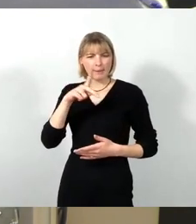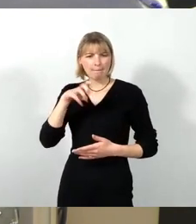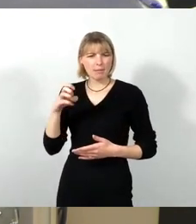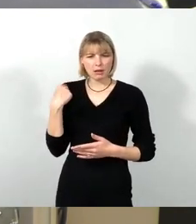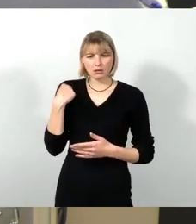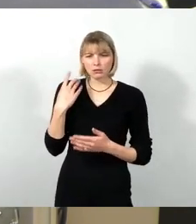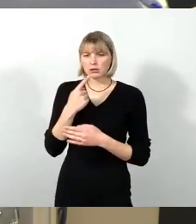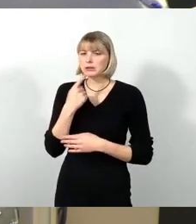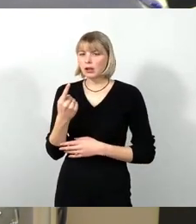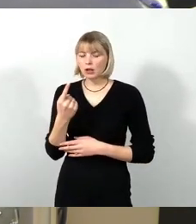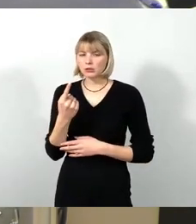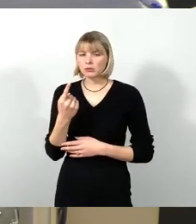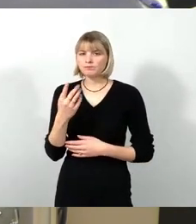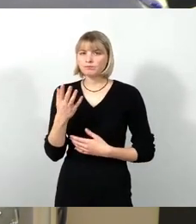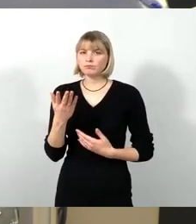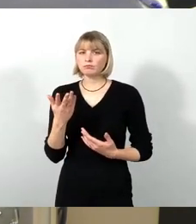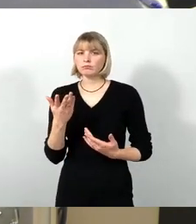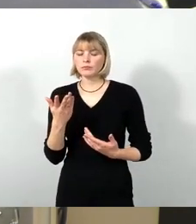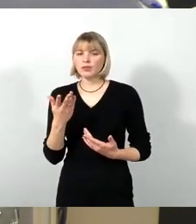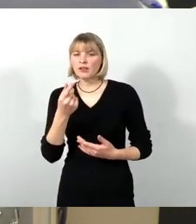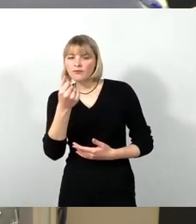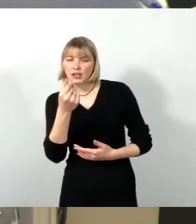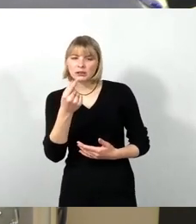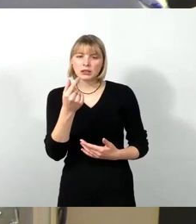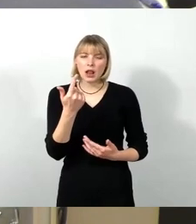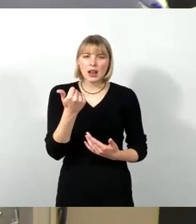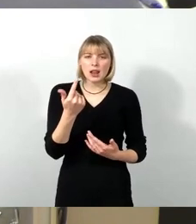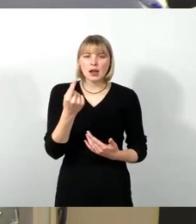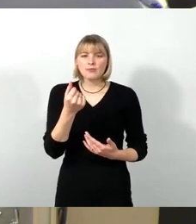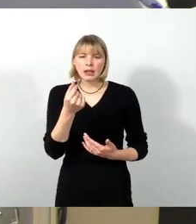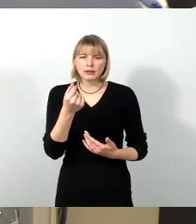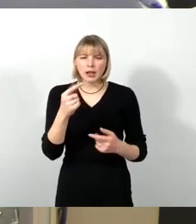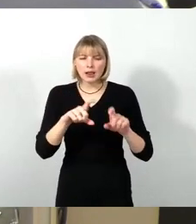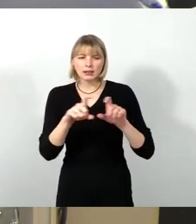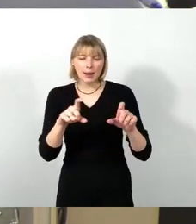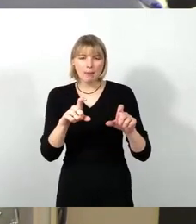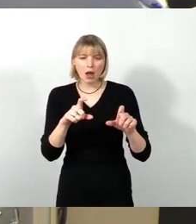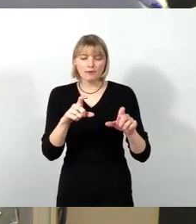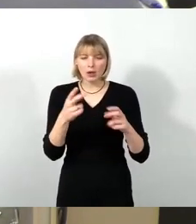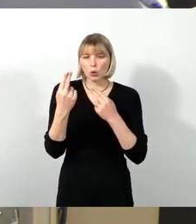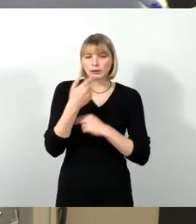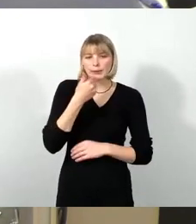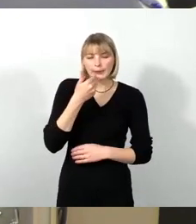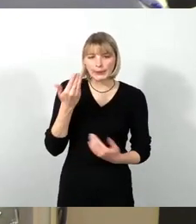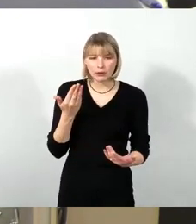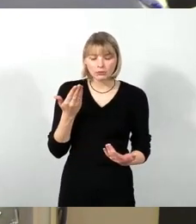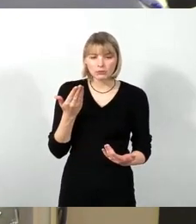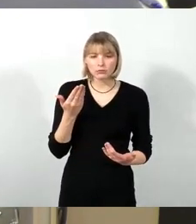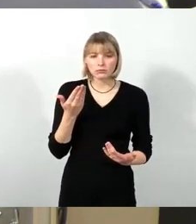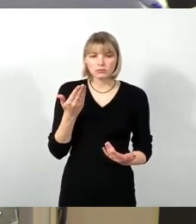Man hätte ja, man würde ja auf die finanziellen Auswirkungen Rücksicht nehmen, ETC. Ich möchte da nur an den runden Tisch